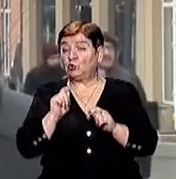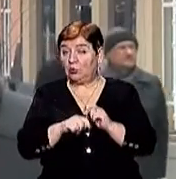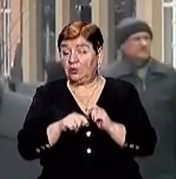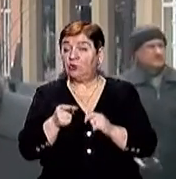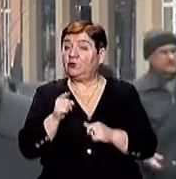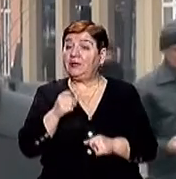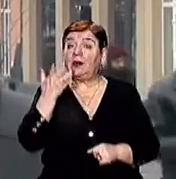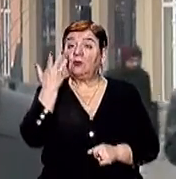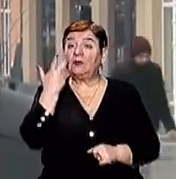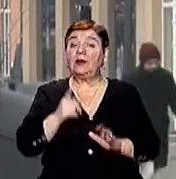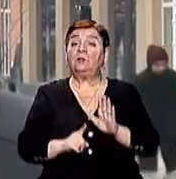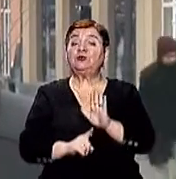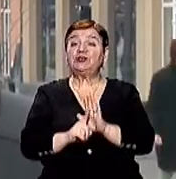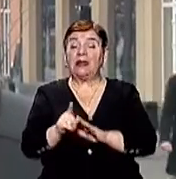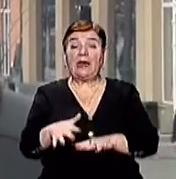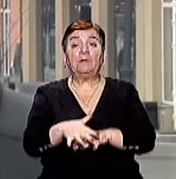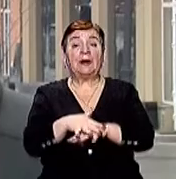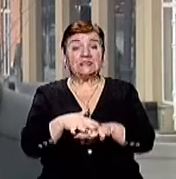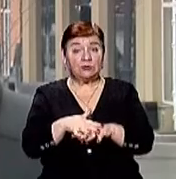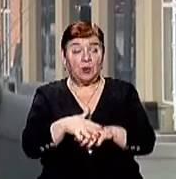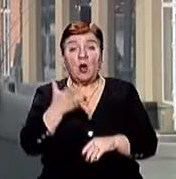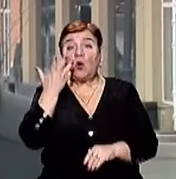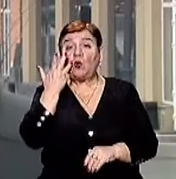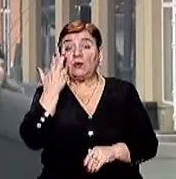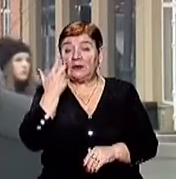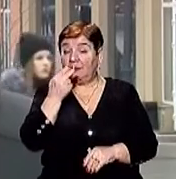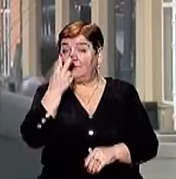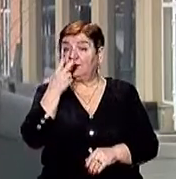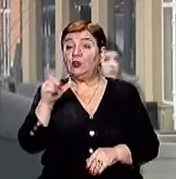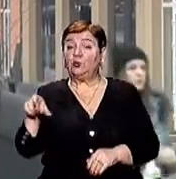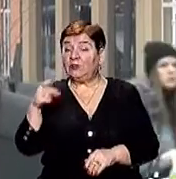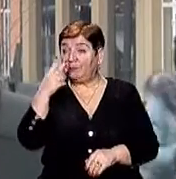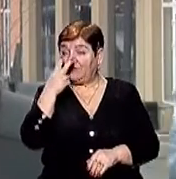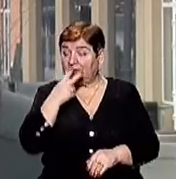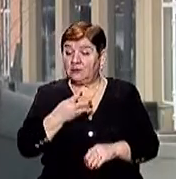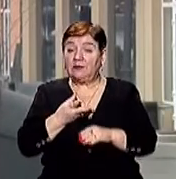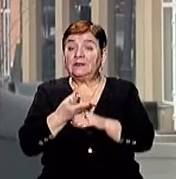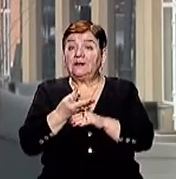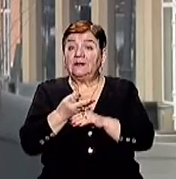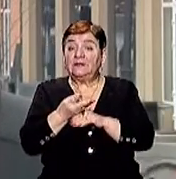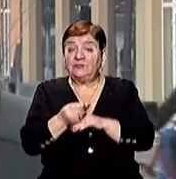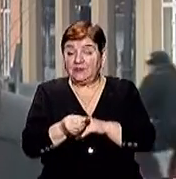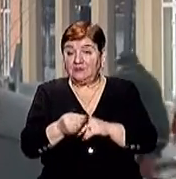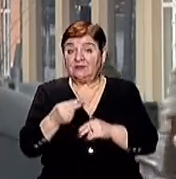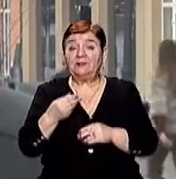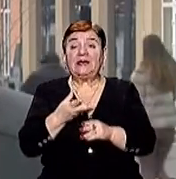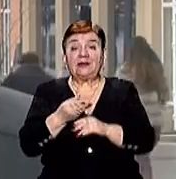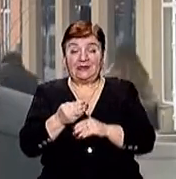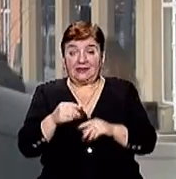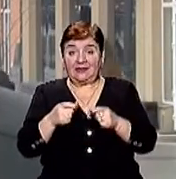потрібен тоді, коли це почнеться масово Коли люди звикнуть до оплати безконтактно